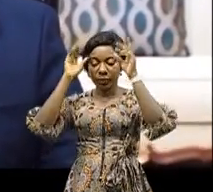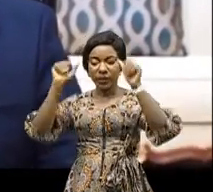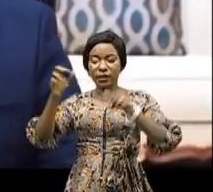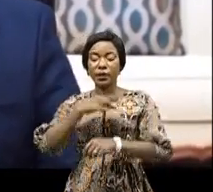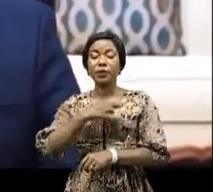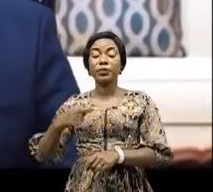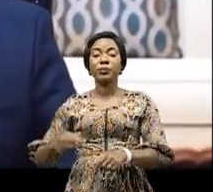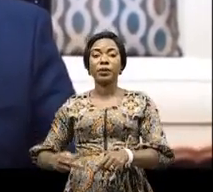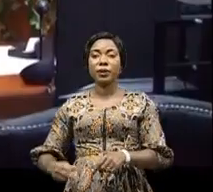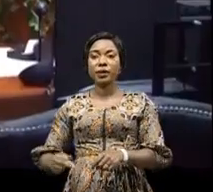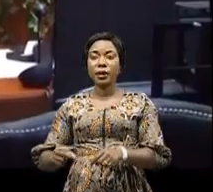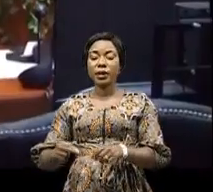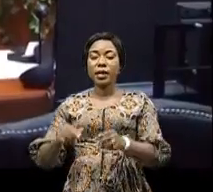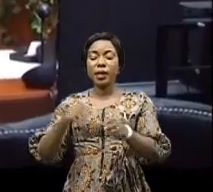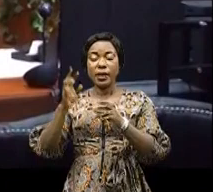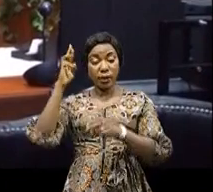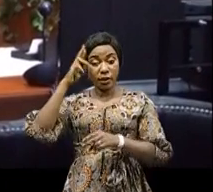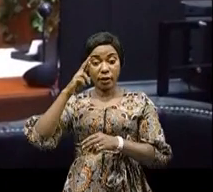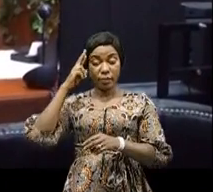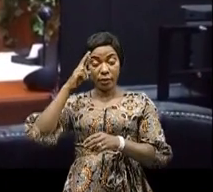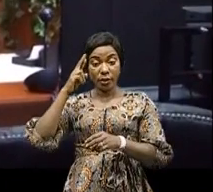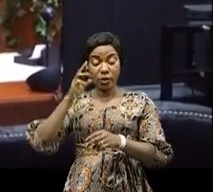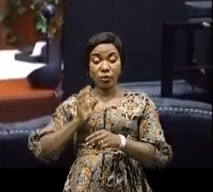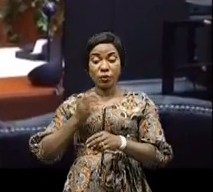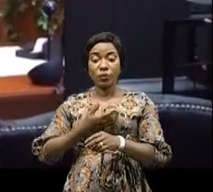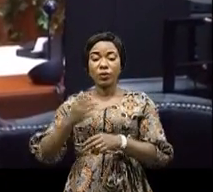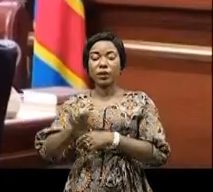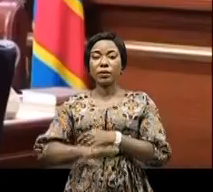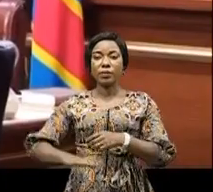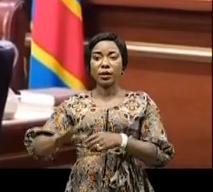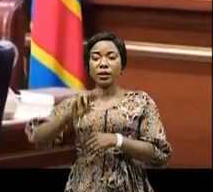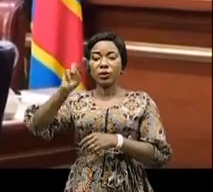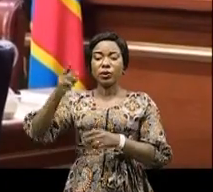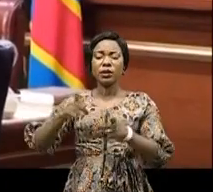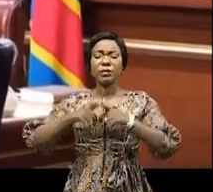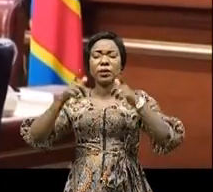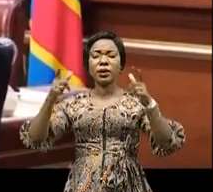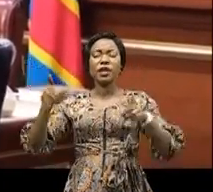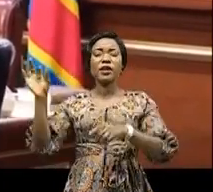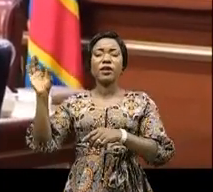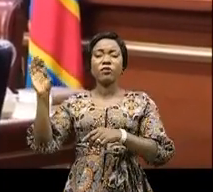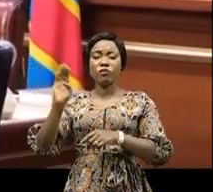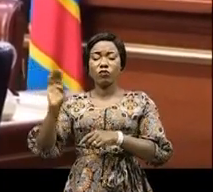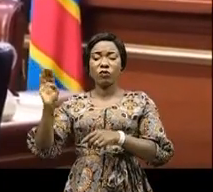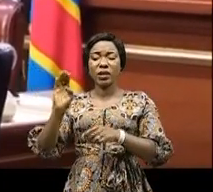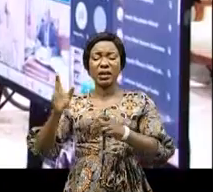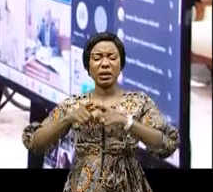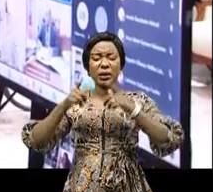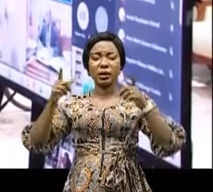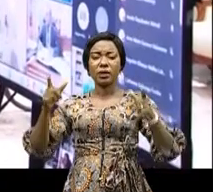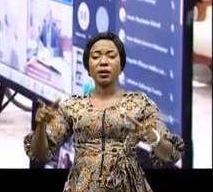de la République a tenu à rappeler que notre pays possède la deuxième plus grande forêt équatoriale du monde,